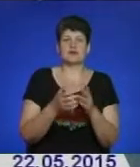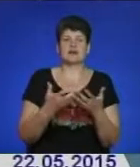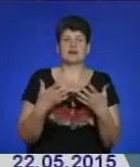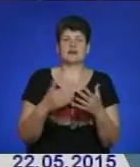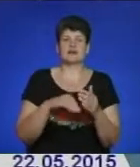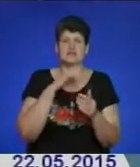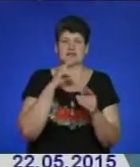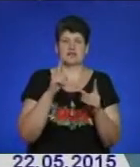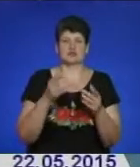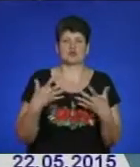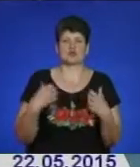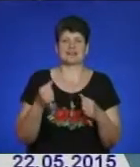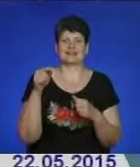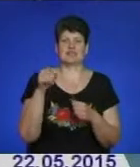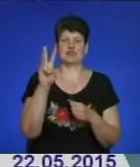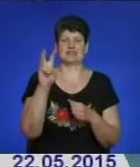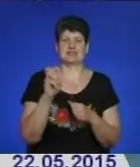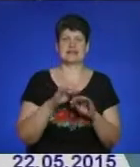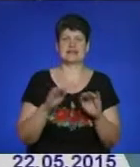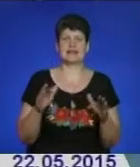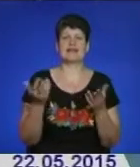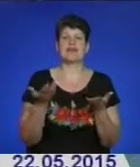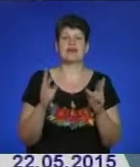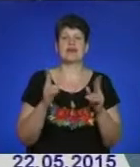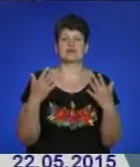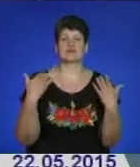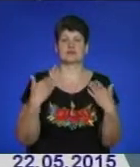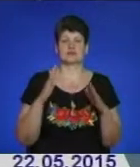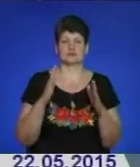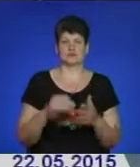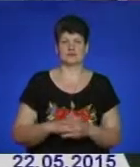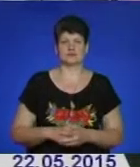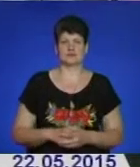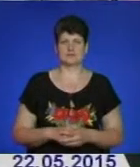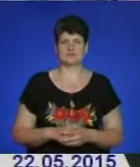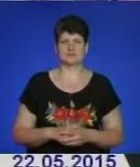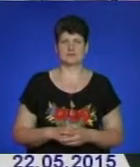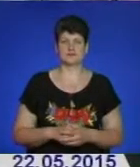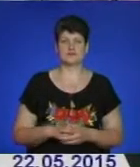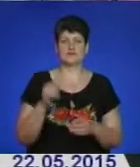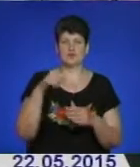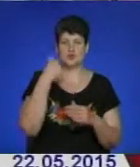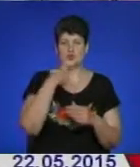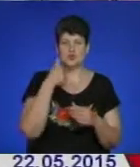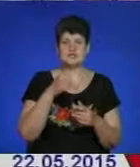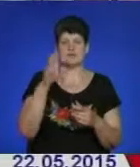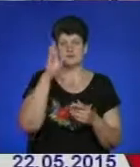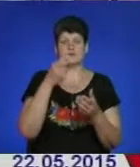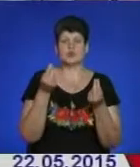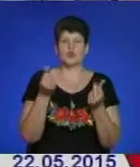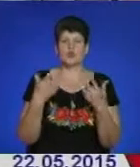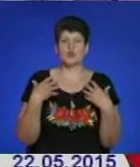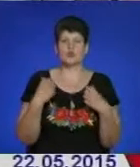лише 1300 дітей. Де і як відпочиватимуть школярі нашого краю, дізнавалася Валентина Павлишина. Цього року за бюджетні кошти